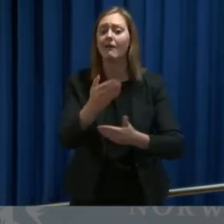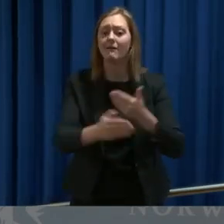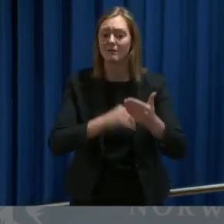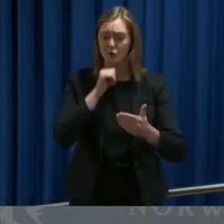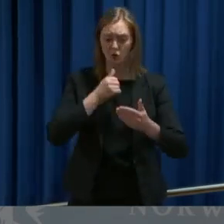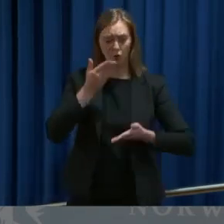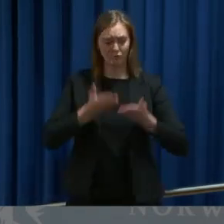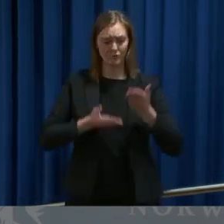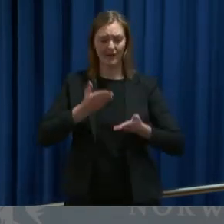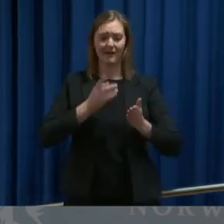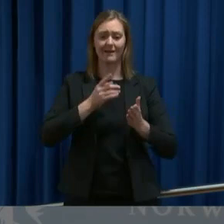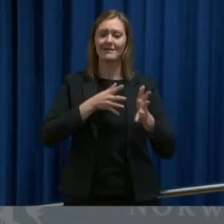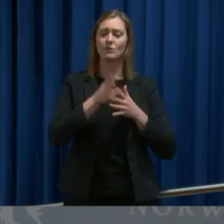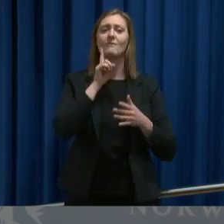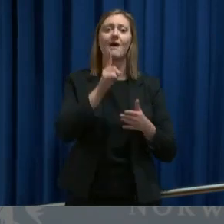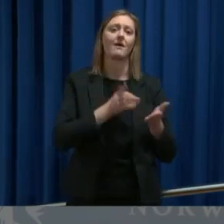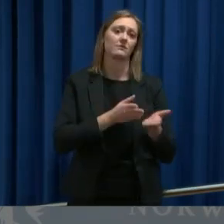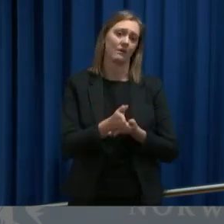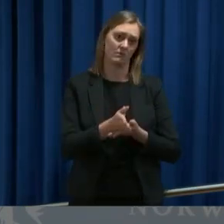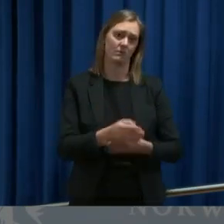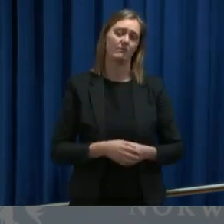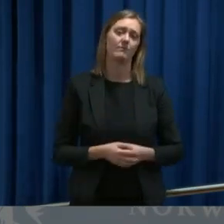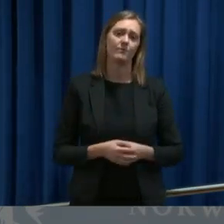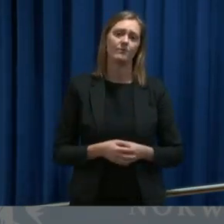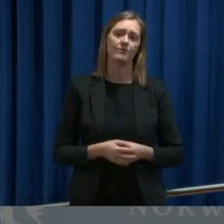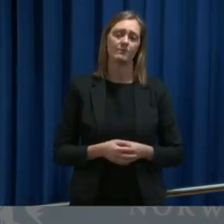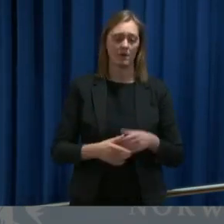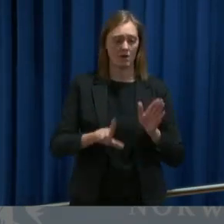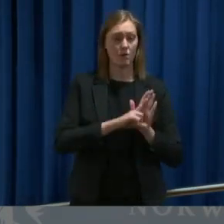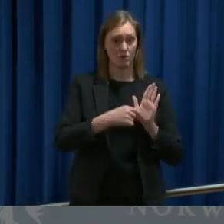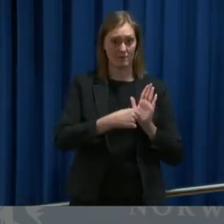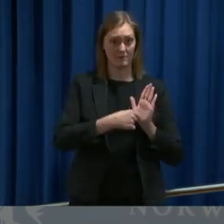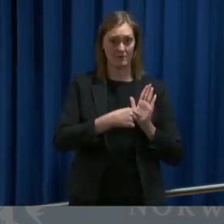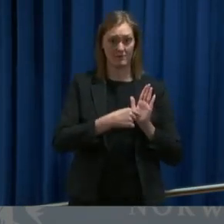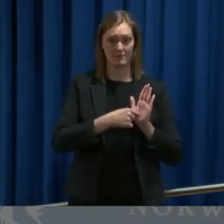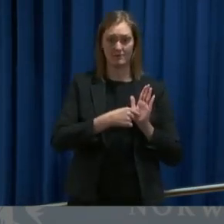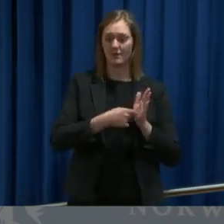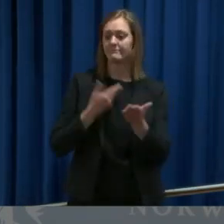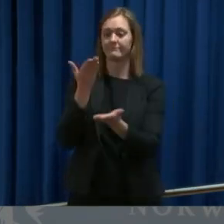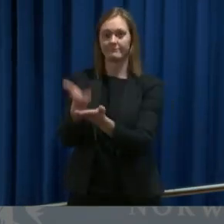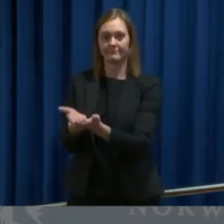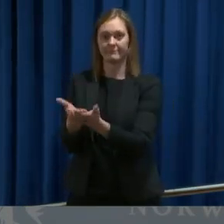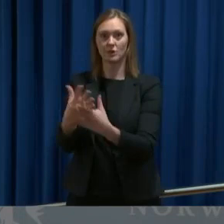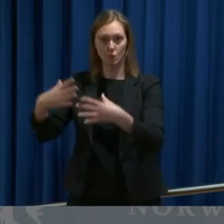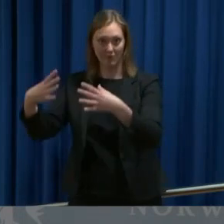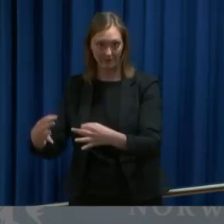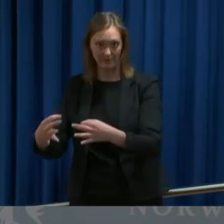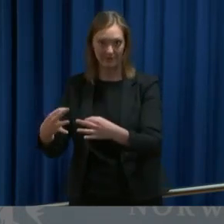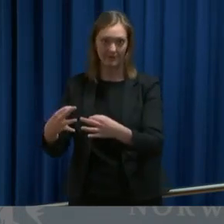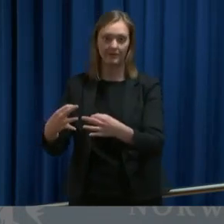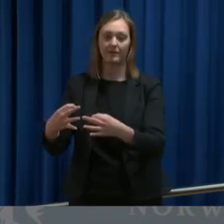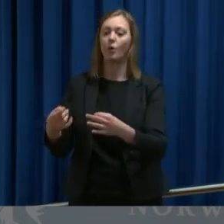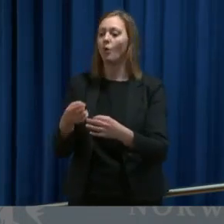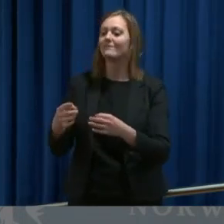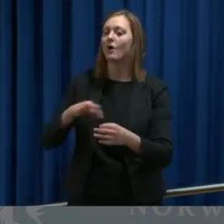til å vurdere fra sak til sak. Denne loven blir fremmet for Stortinget og forhåpentligvis også blir